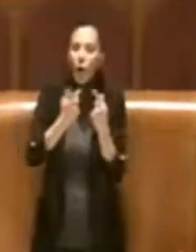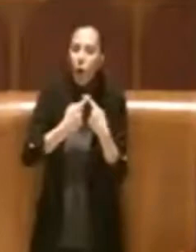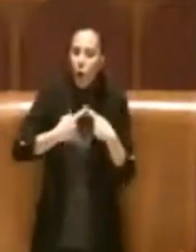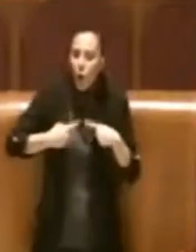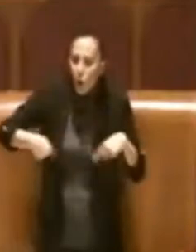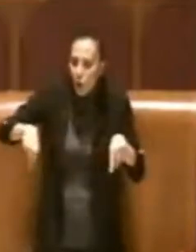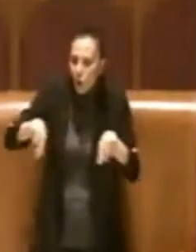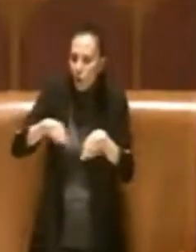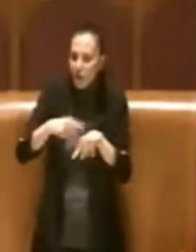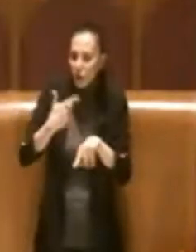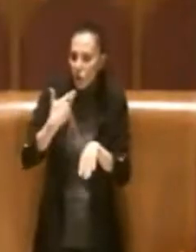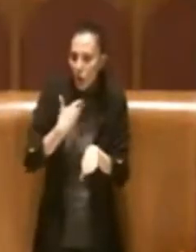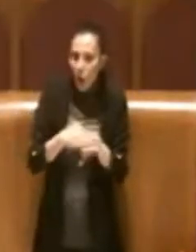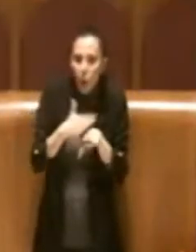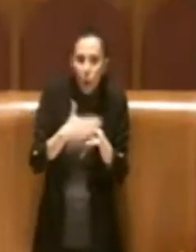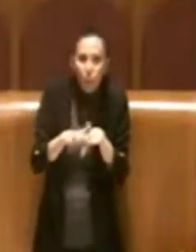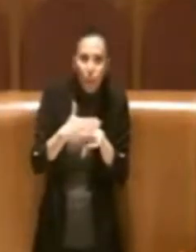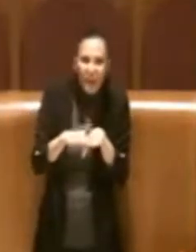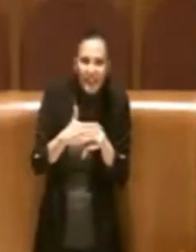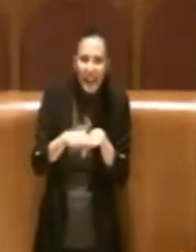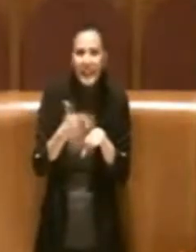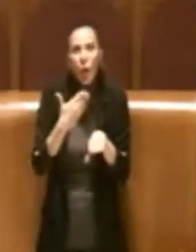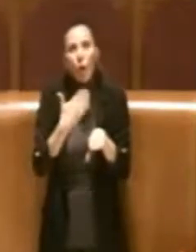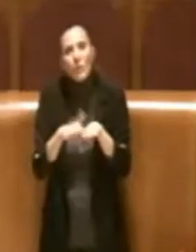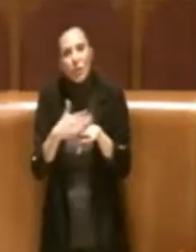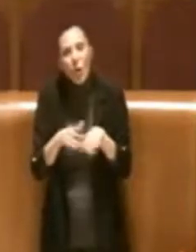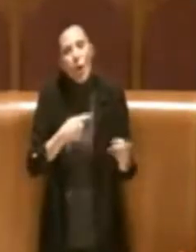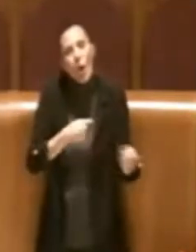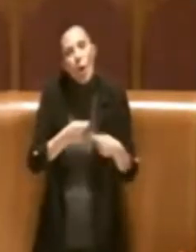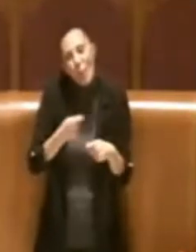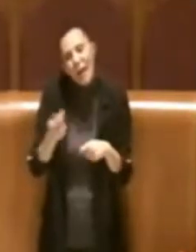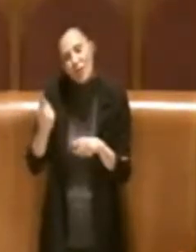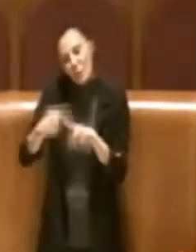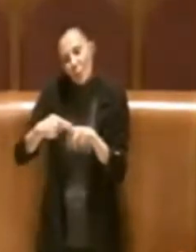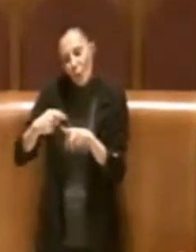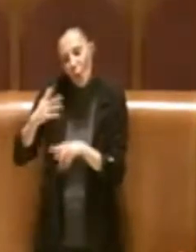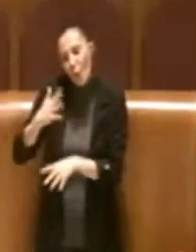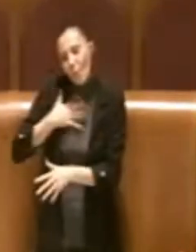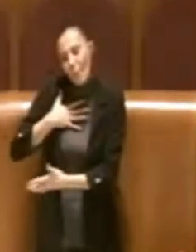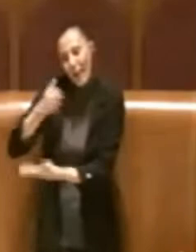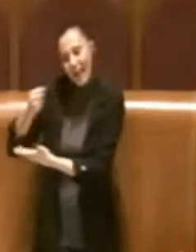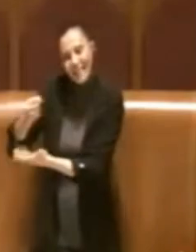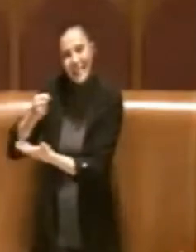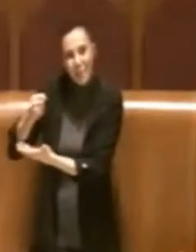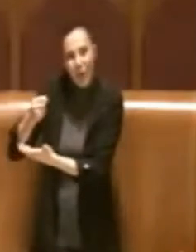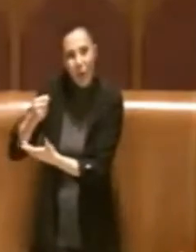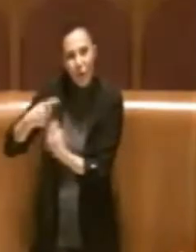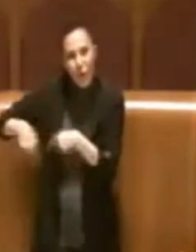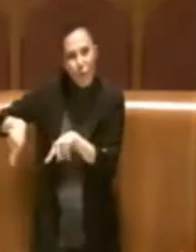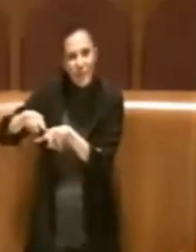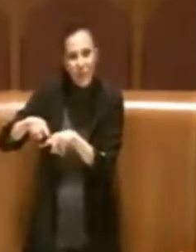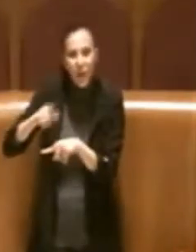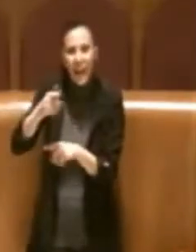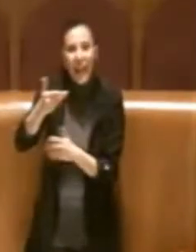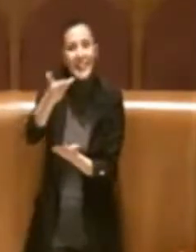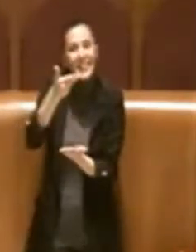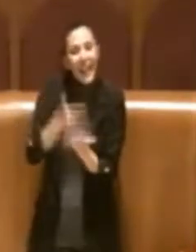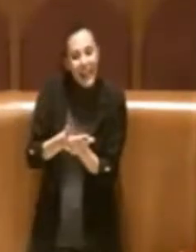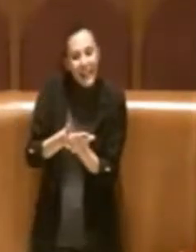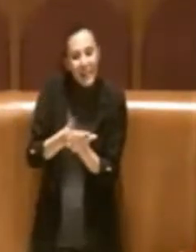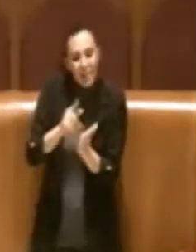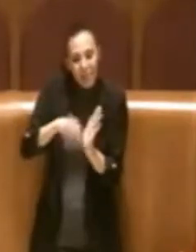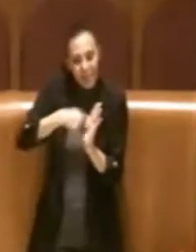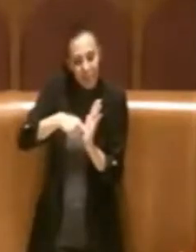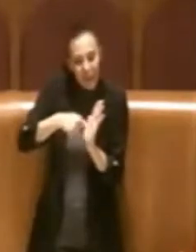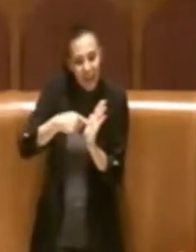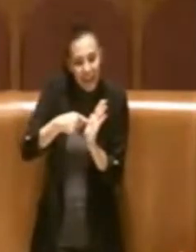competenti, come commissione commercio e commissione patrimonio, di questa delibera che è stata presentata poi in commissione